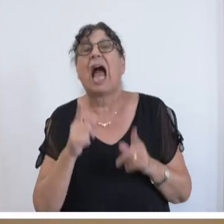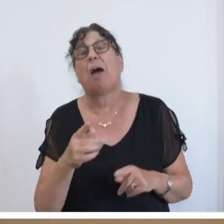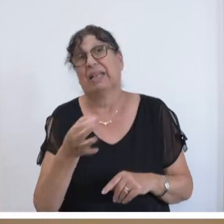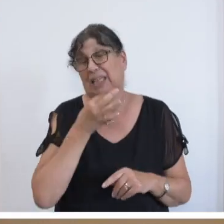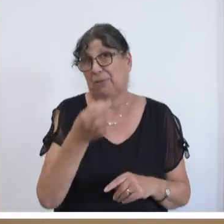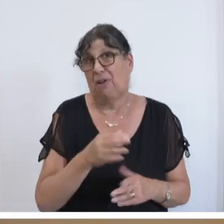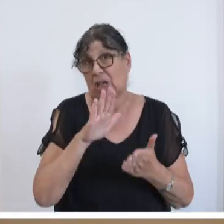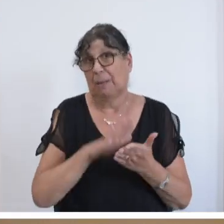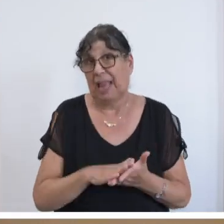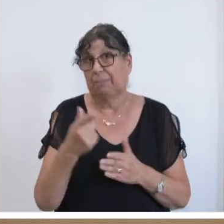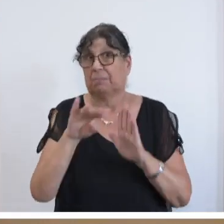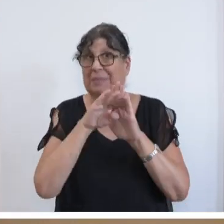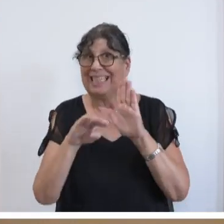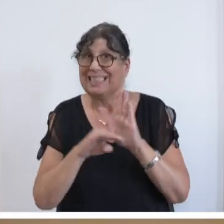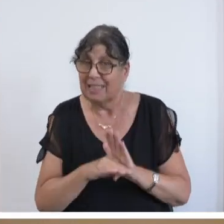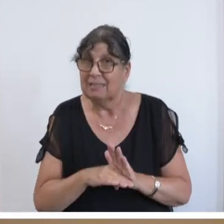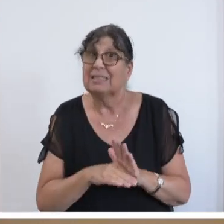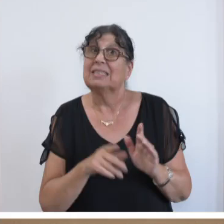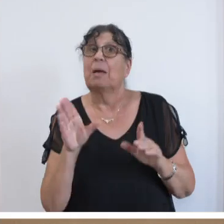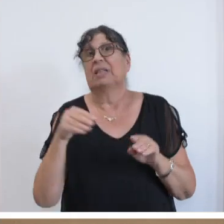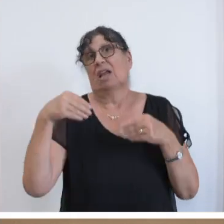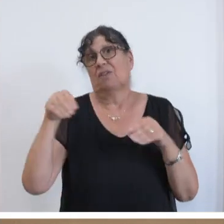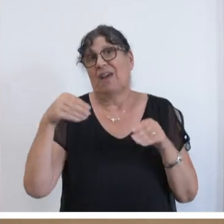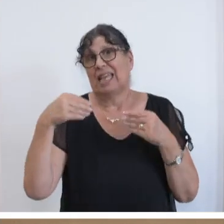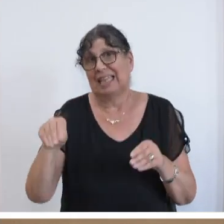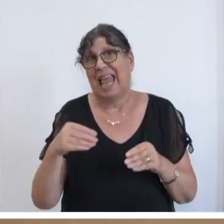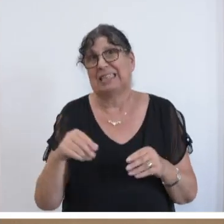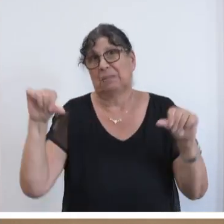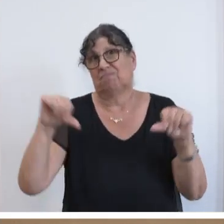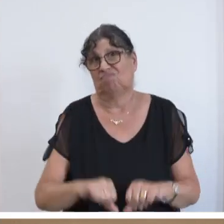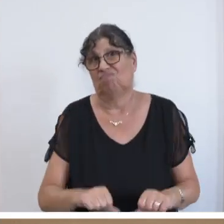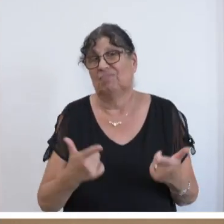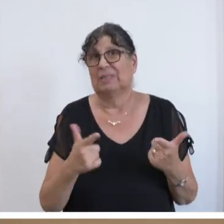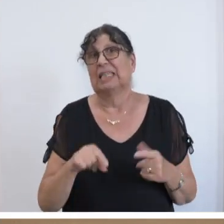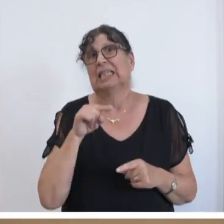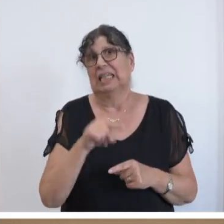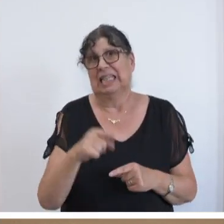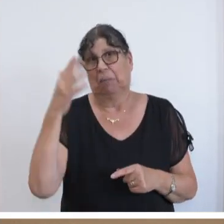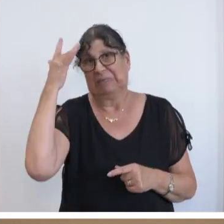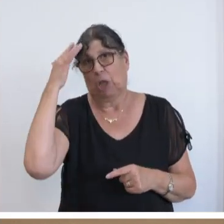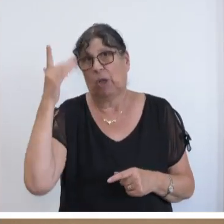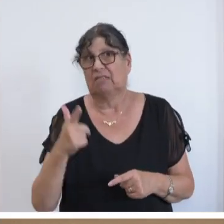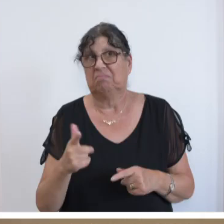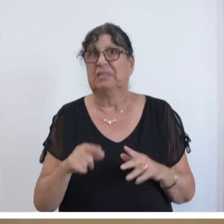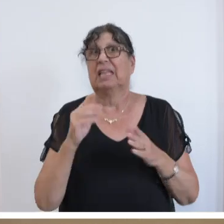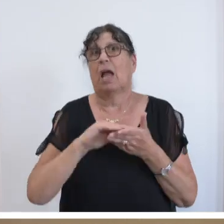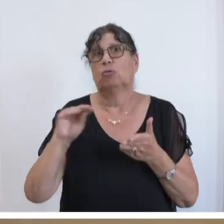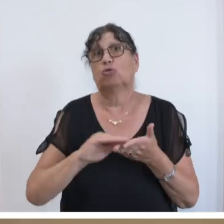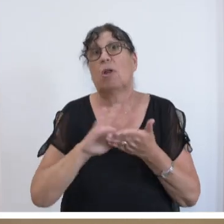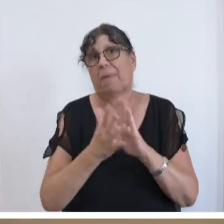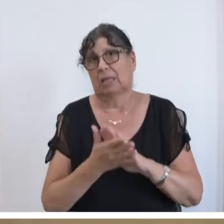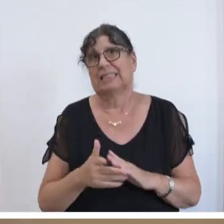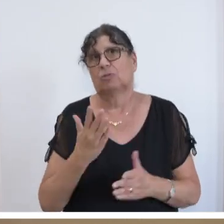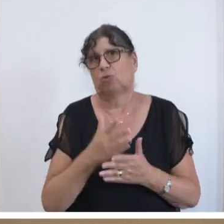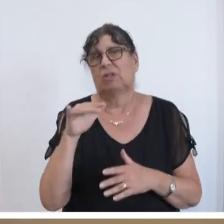ob dieses Gesetz einhergehen wird mit Qualitätseinbußen. Und da sind die ersten Sorgenfalten in der Schulpraxis doch erkennbar groß.